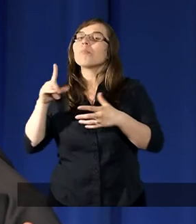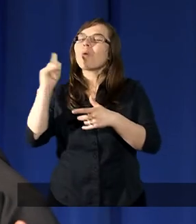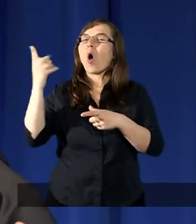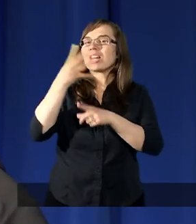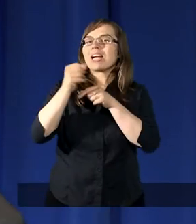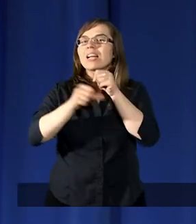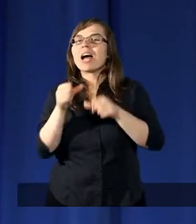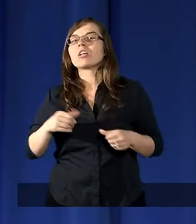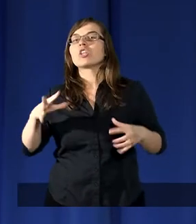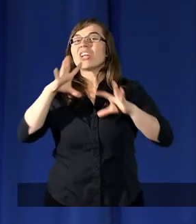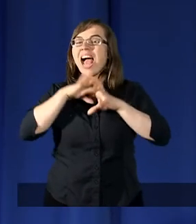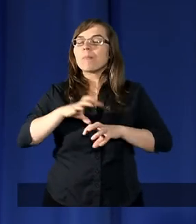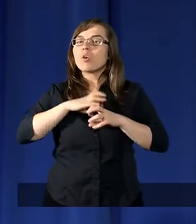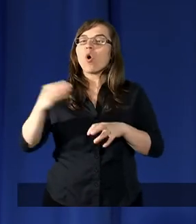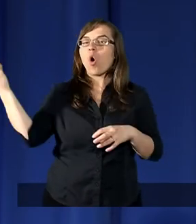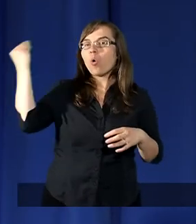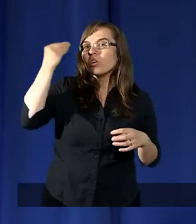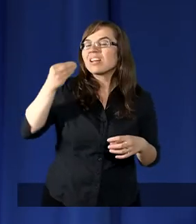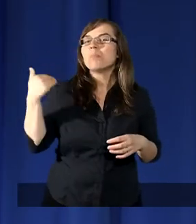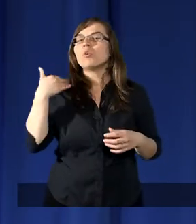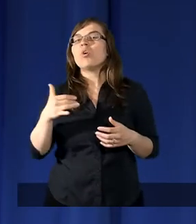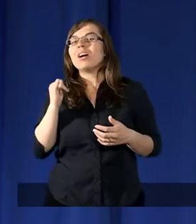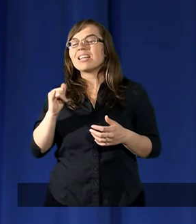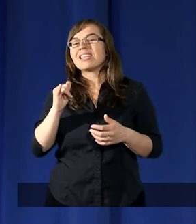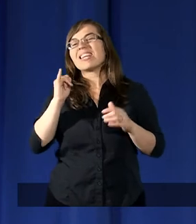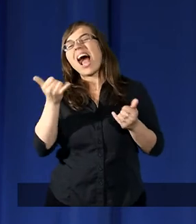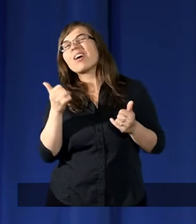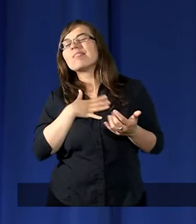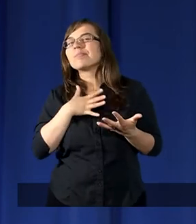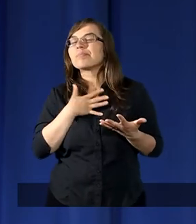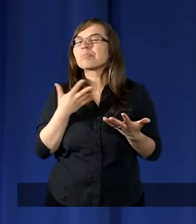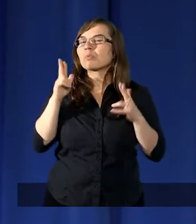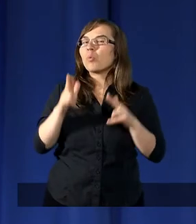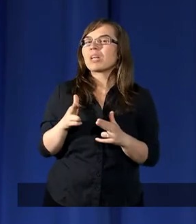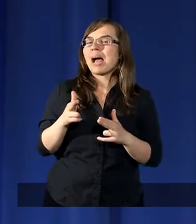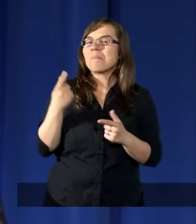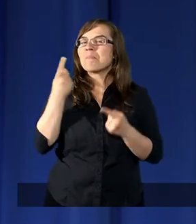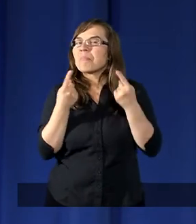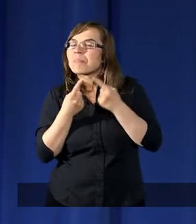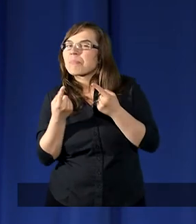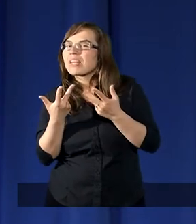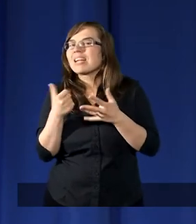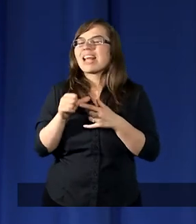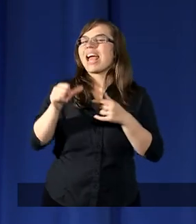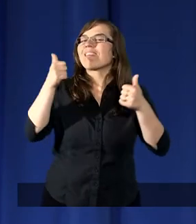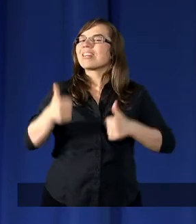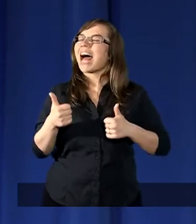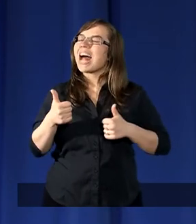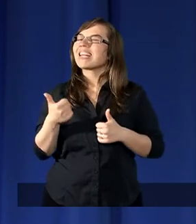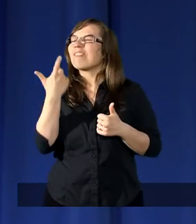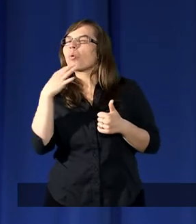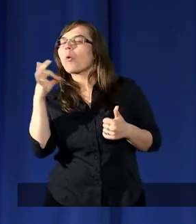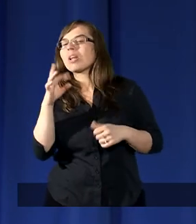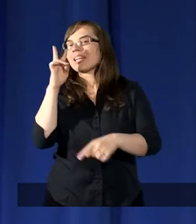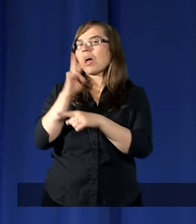latach szkoły cierpliwości jako pasterz uznał, że nie jest w stanie. 40